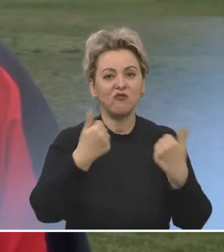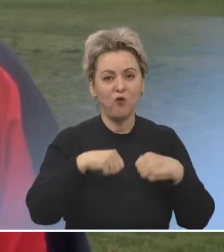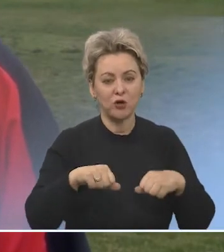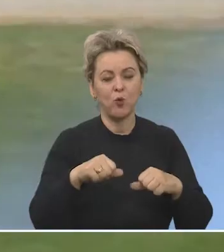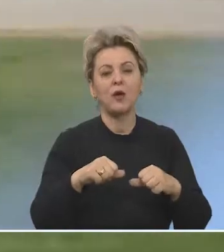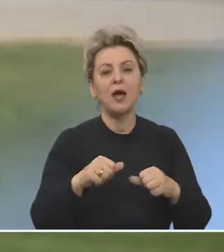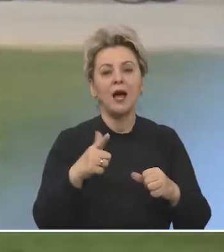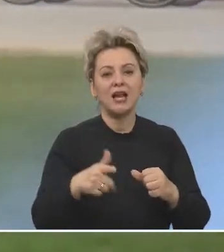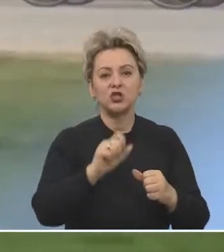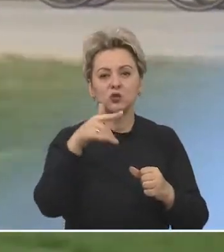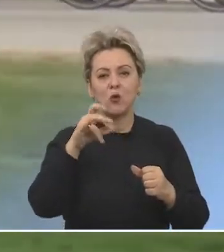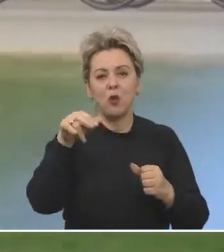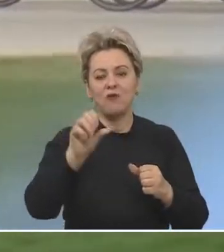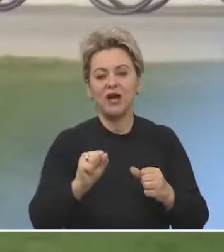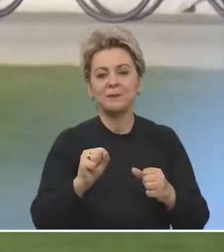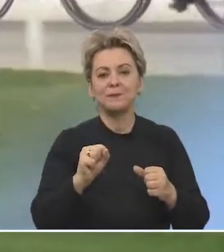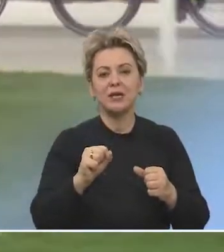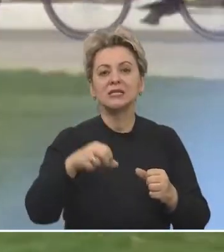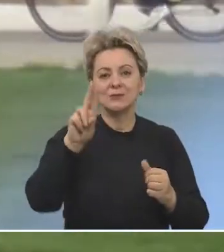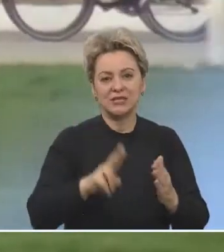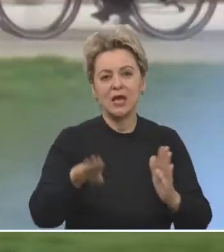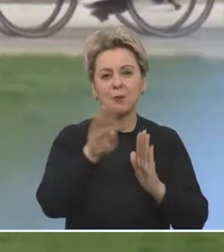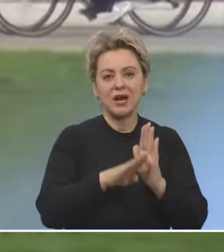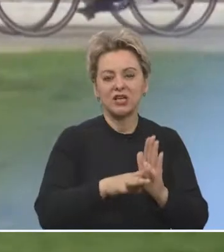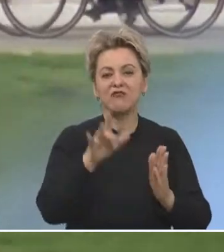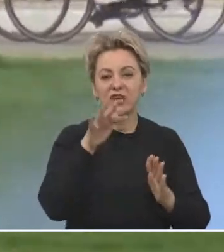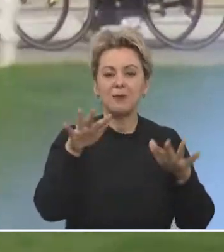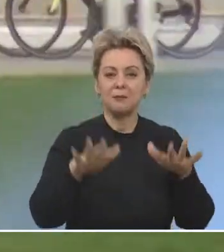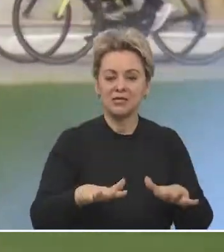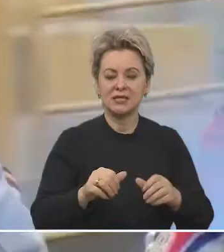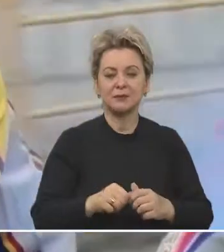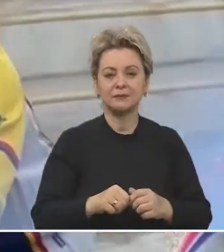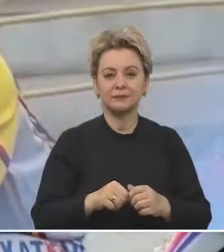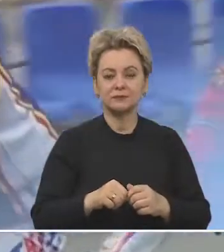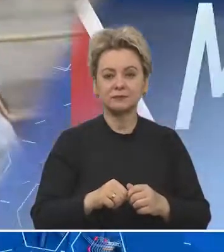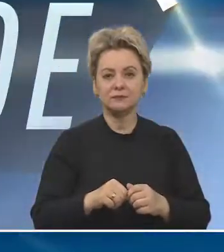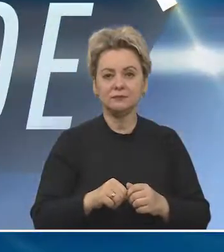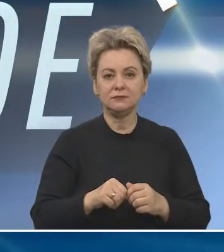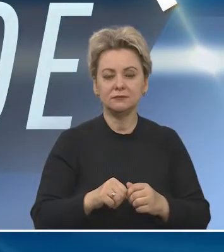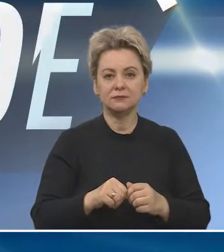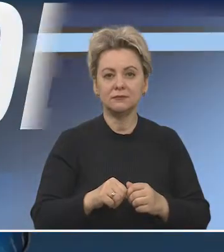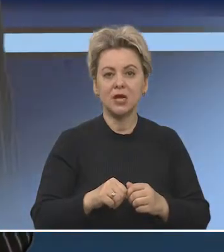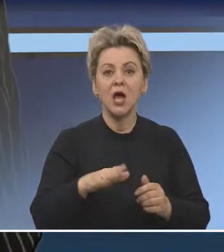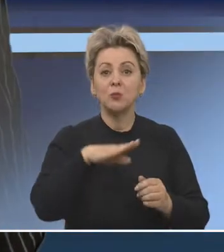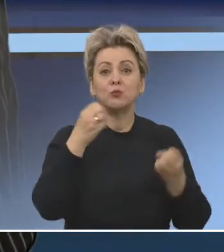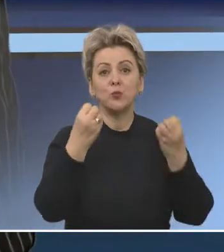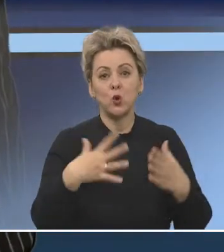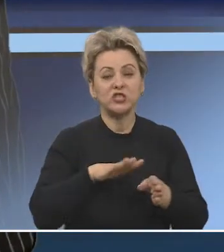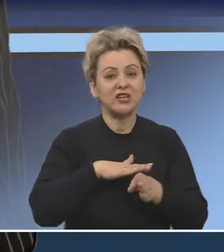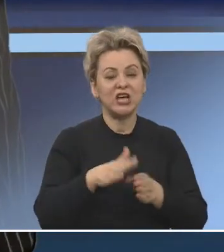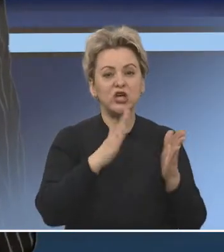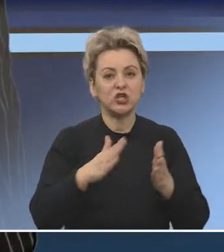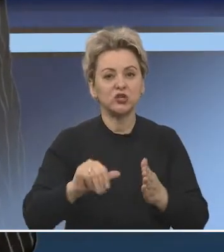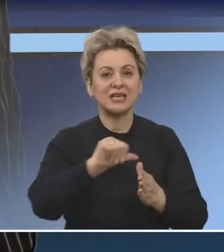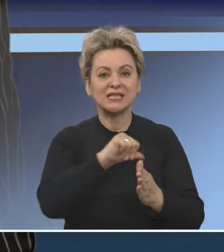спортивную форму. Галина Соколова, Артем Мирошников. Специально для программы «Время местное». Немного